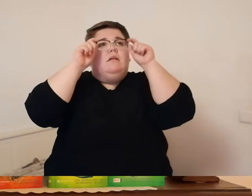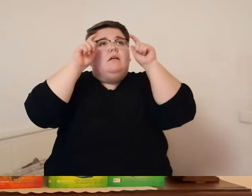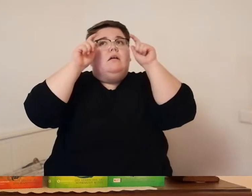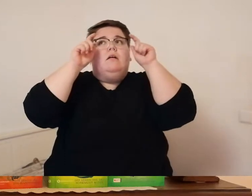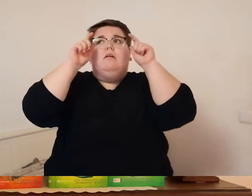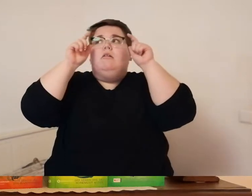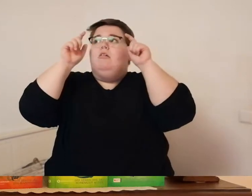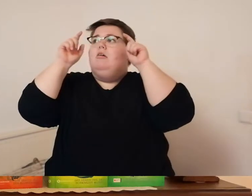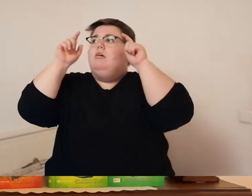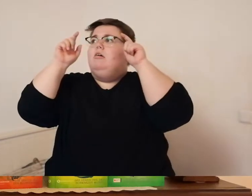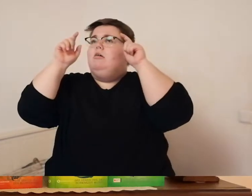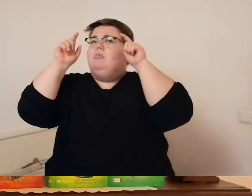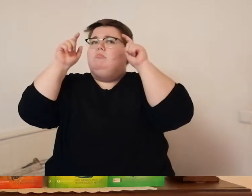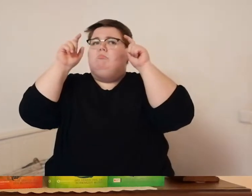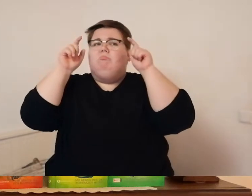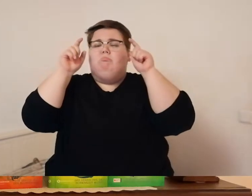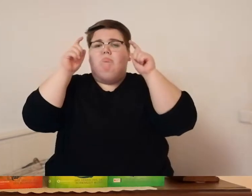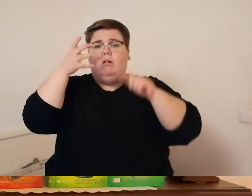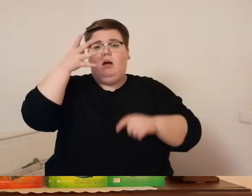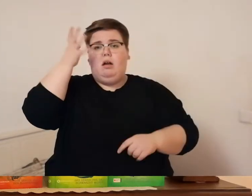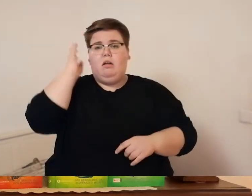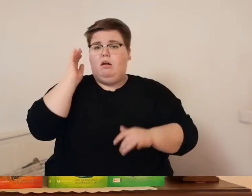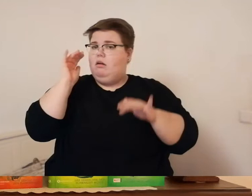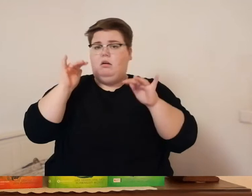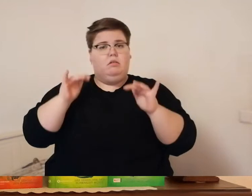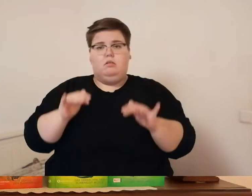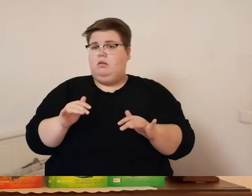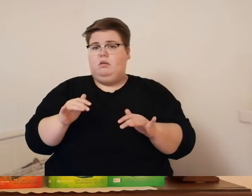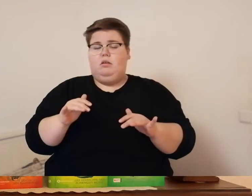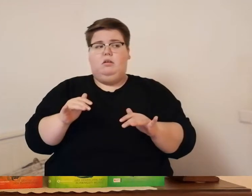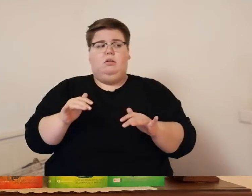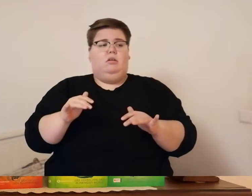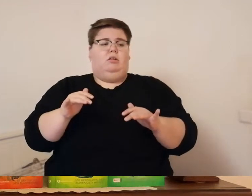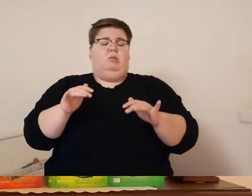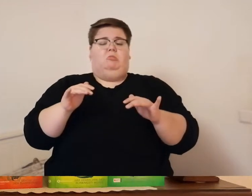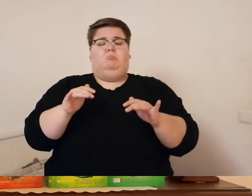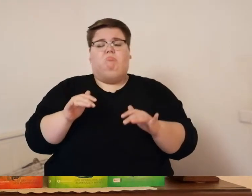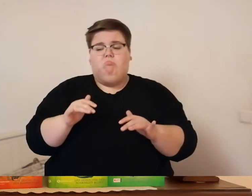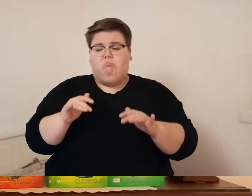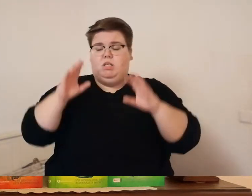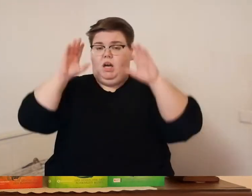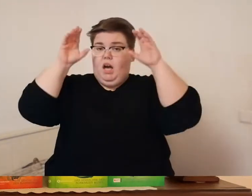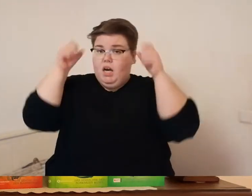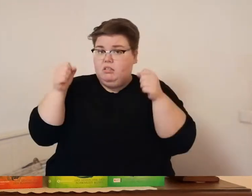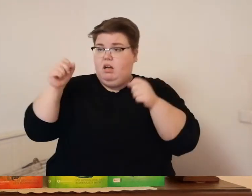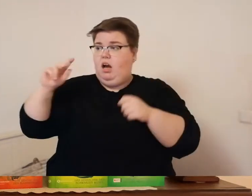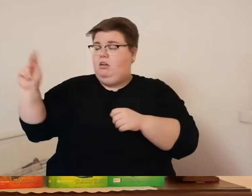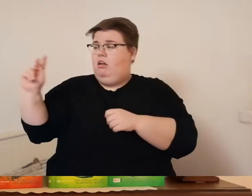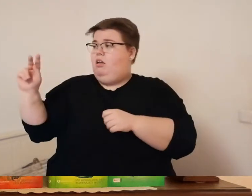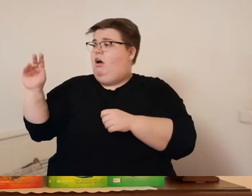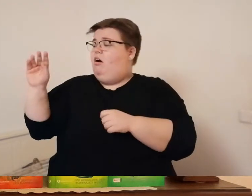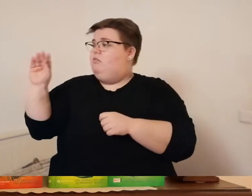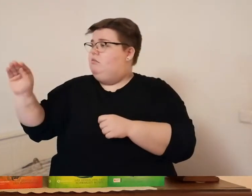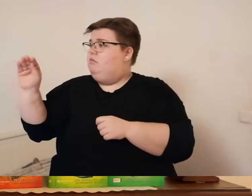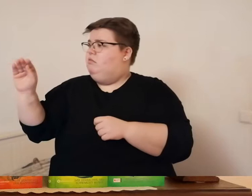war sein hilferruf unerhört verhalt unglücklich wandte er sich an greta und kathlena die zu seiner